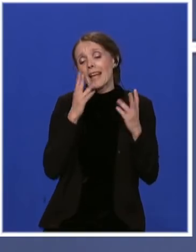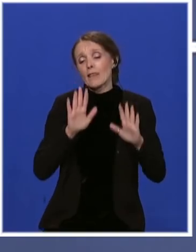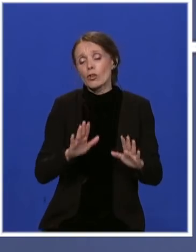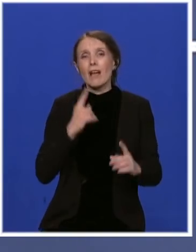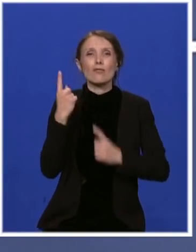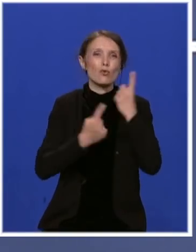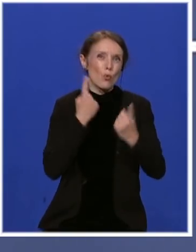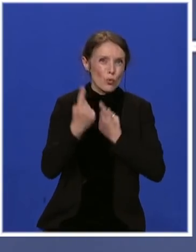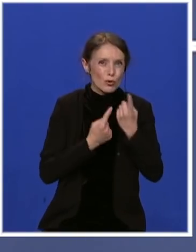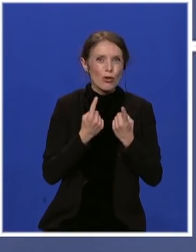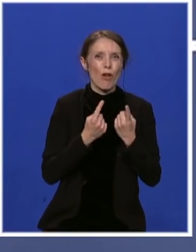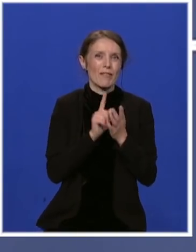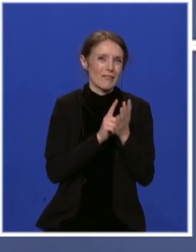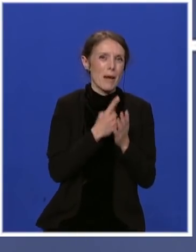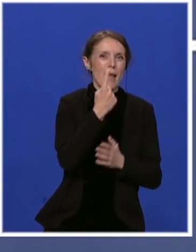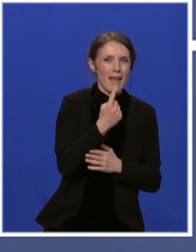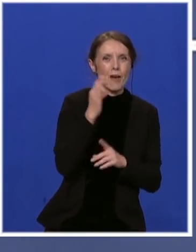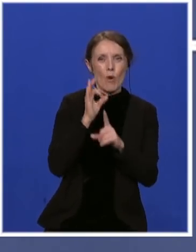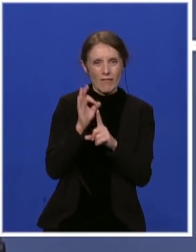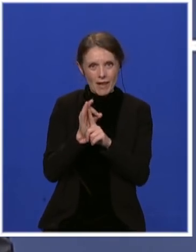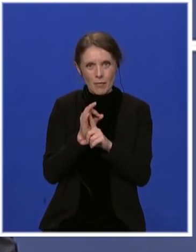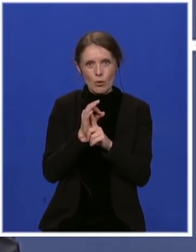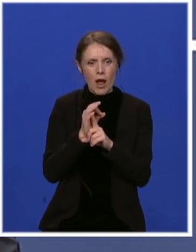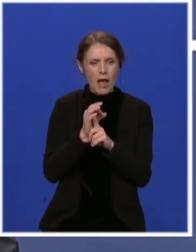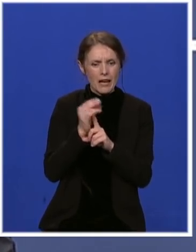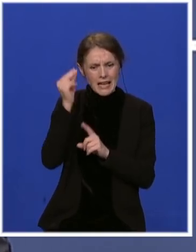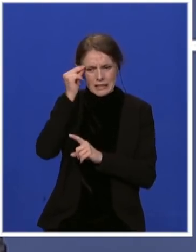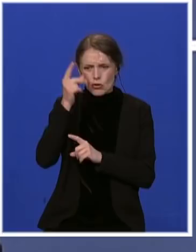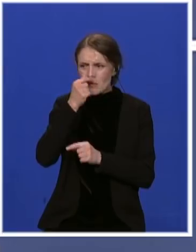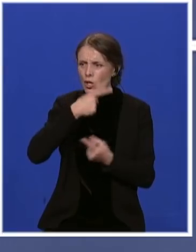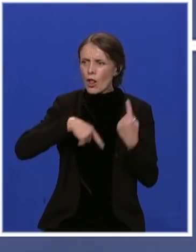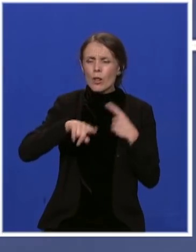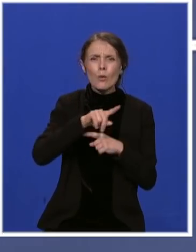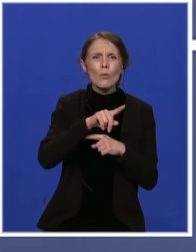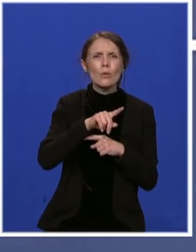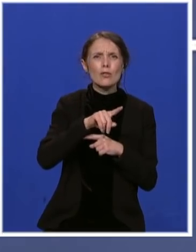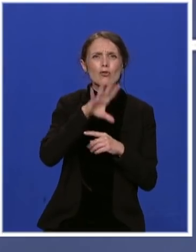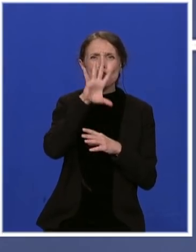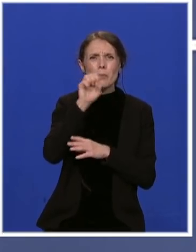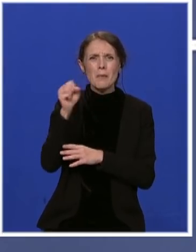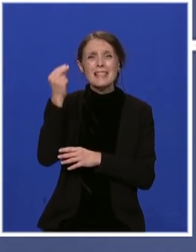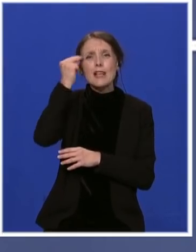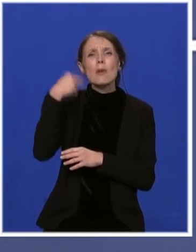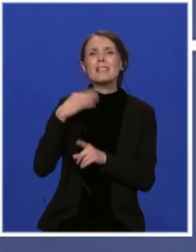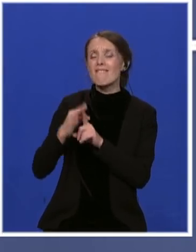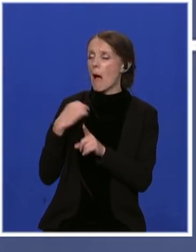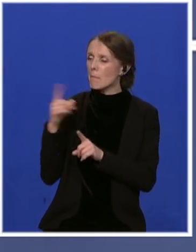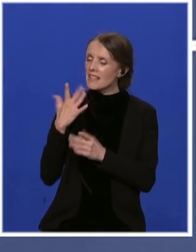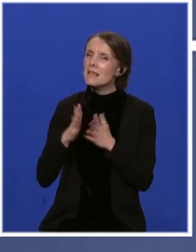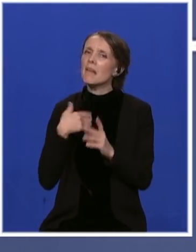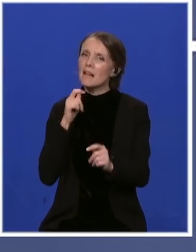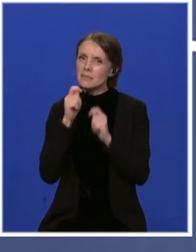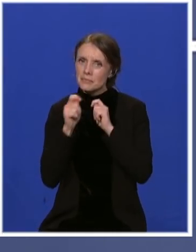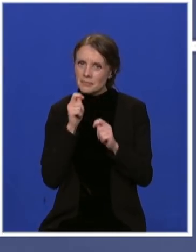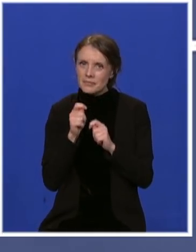uslovi, januar, februar, pa su ljudi primećivali, sećam se iz svog razgovora sa gospodinom Fabricijom, ljudi su primećivali,